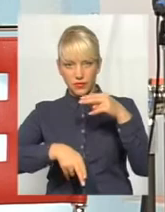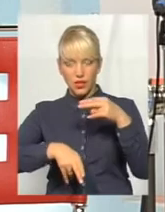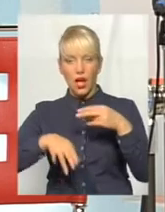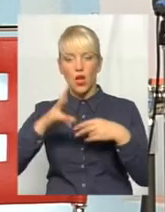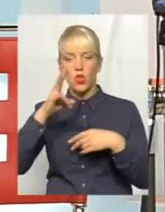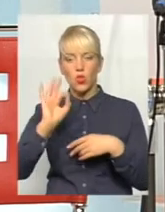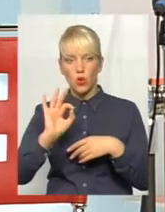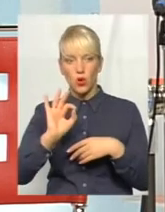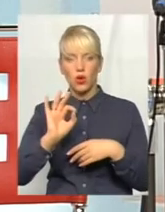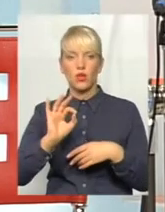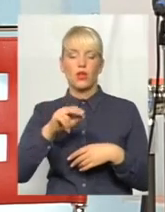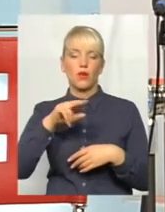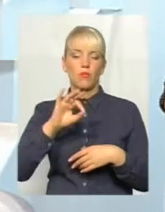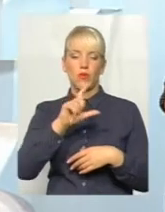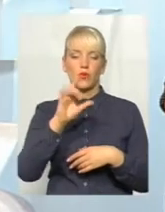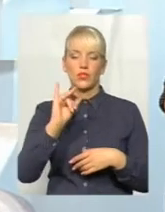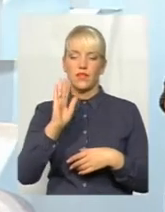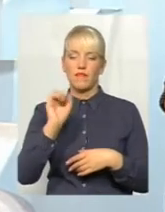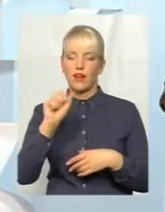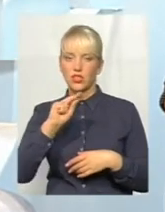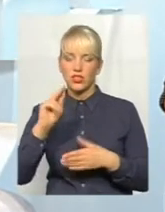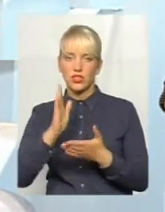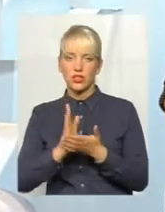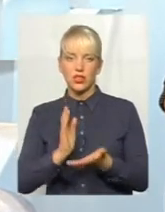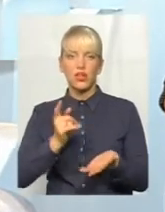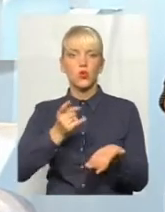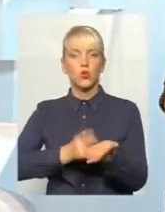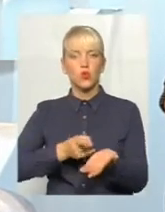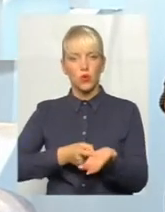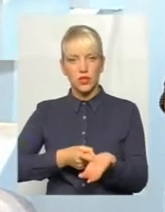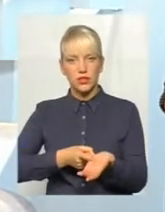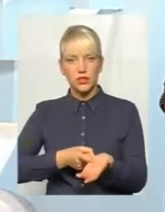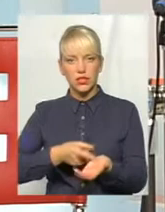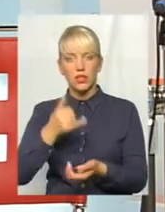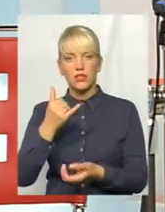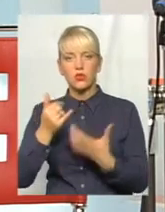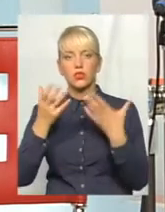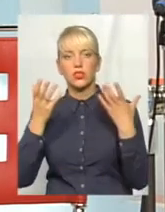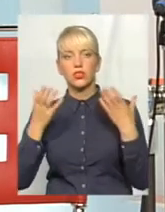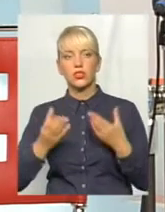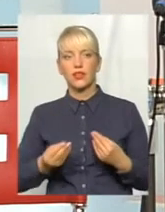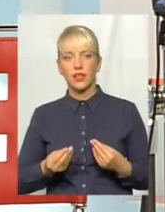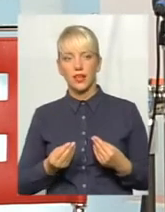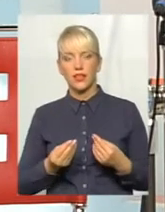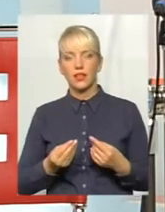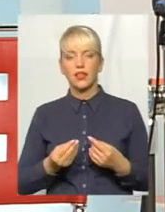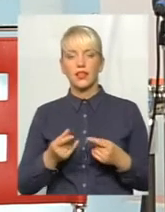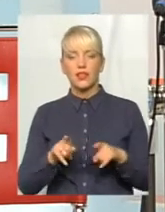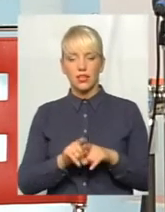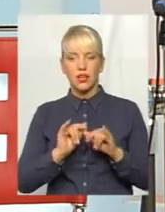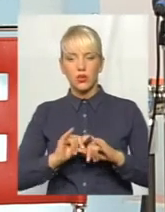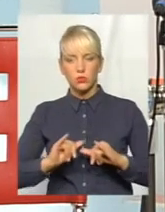позивачах існують докази, що на сьогоднішній день розповсюджене